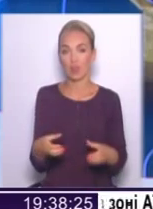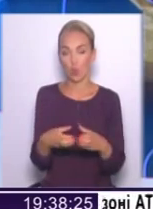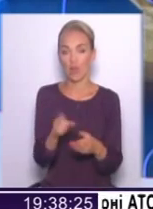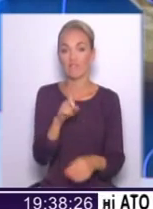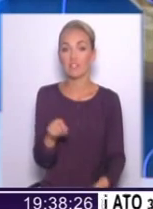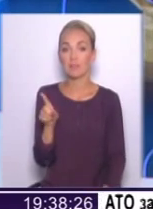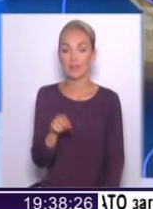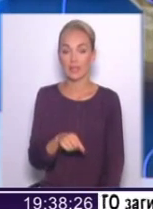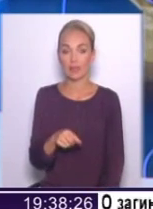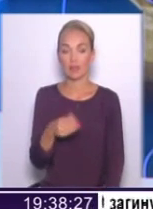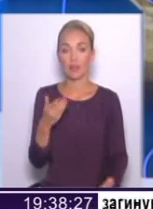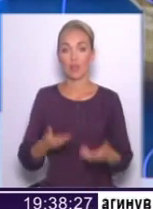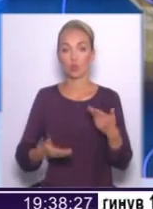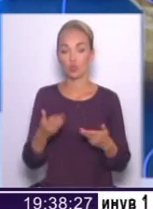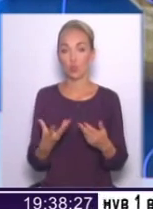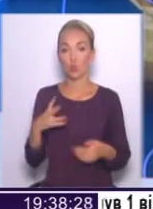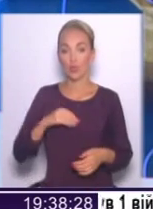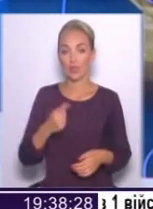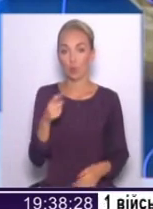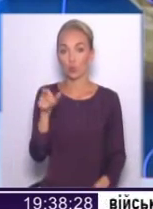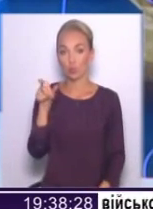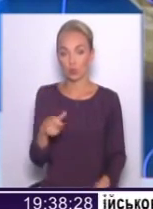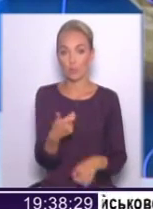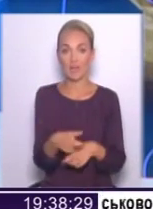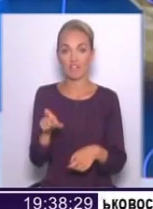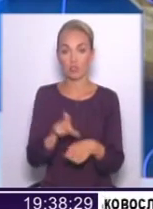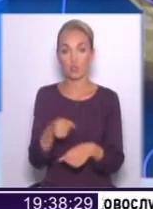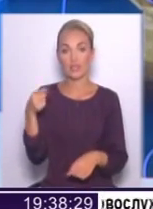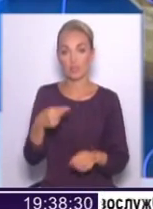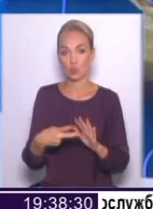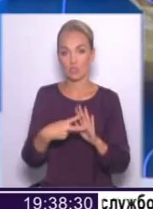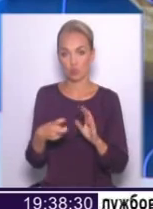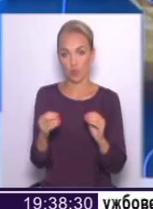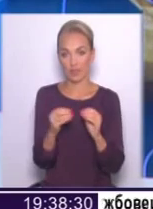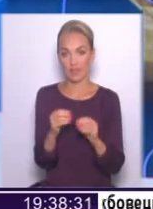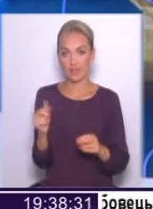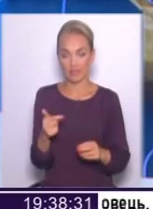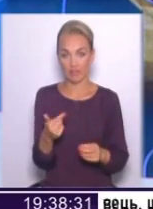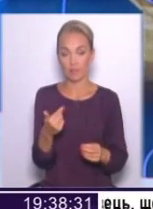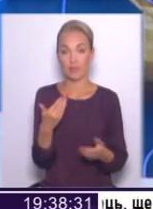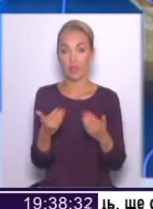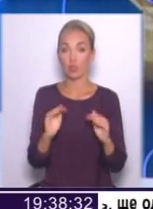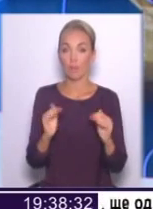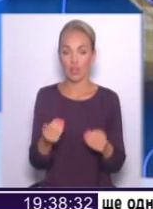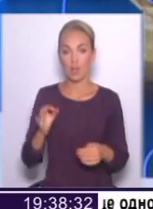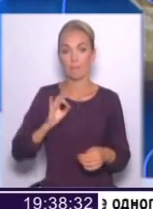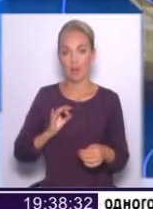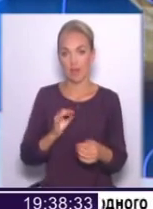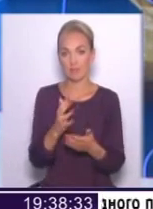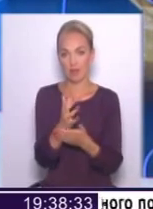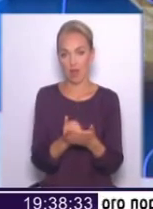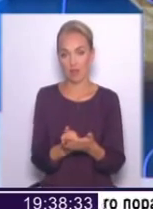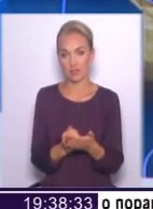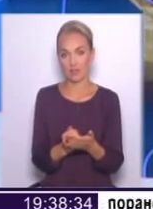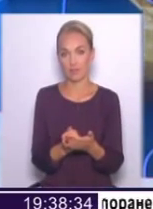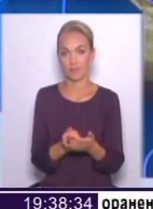відмінили, якщо дохід на одну людину перевищує 1710 гривень. Тобто, якщо менше, то пільга зберігається. Там на